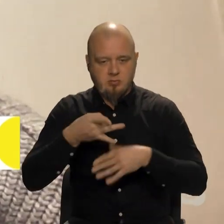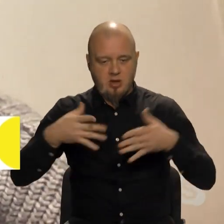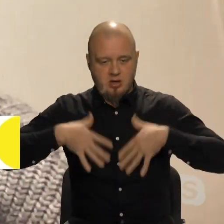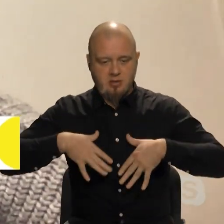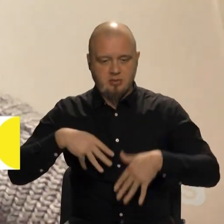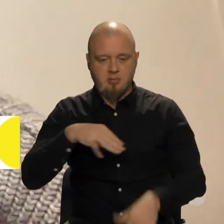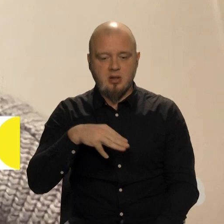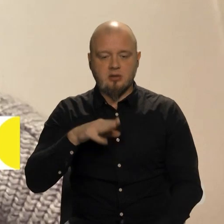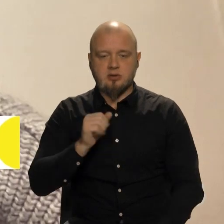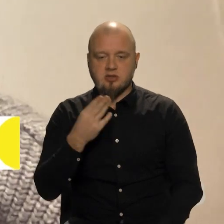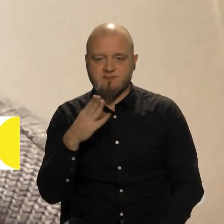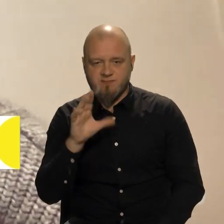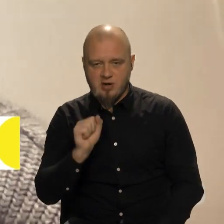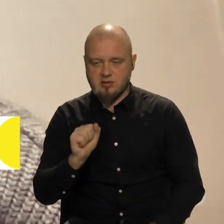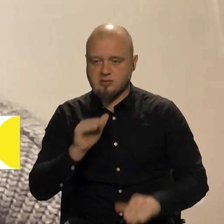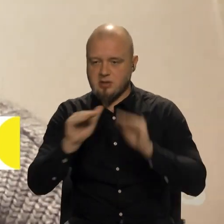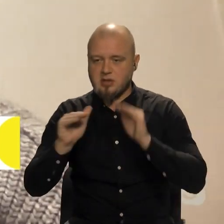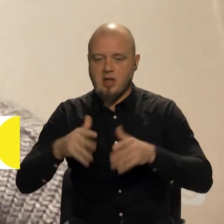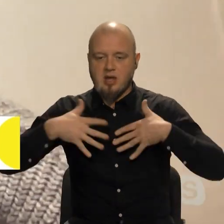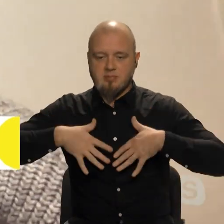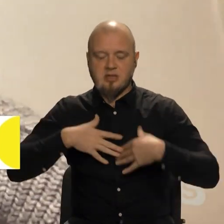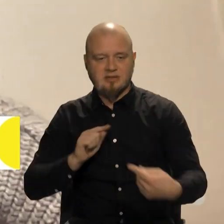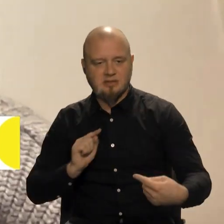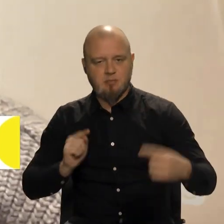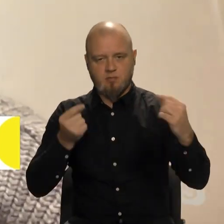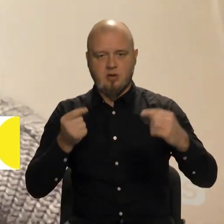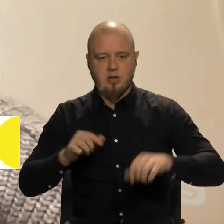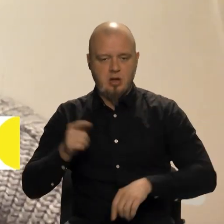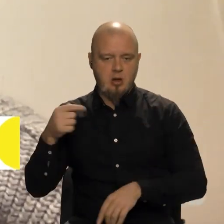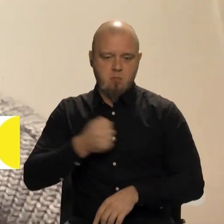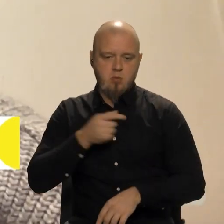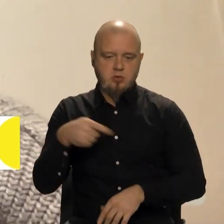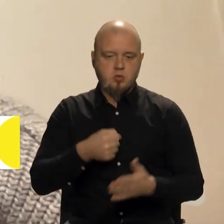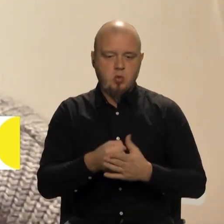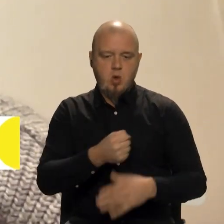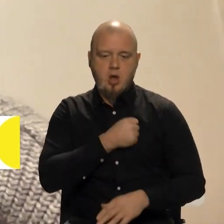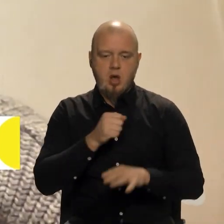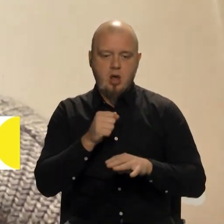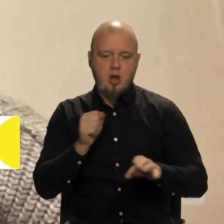Таміла Ташова закликала кримчан саботувати мобілізацію до армії Росії.